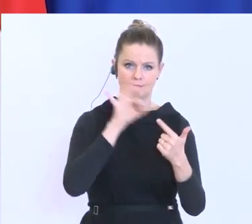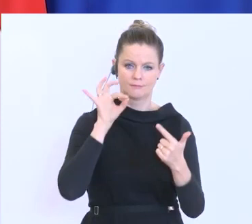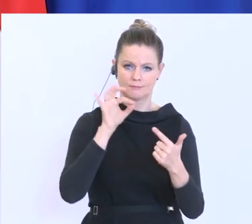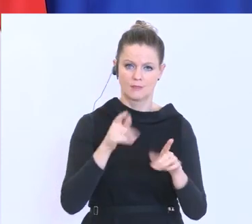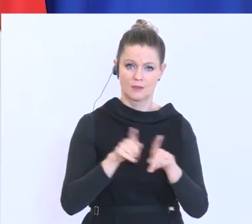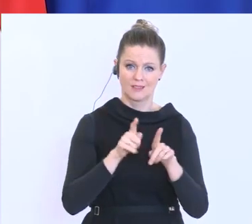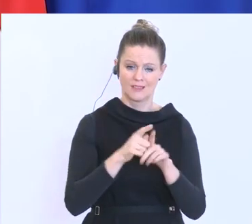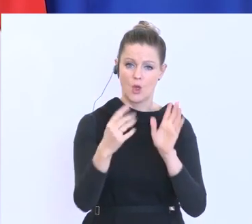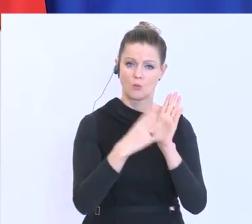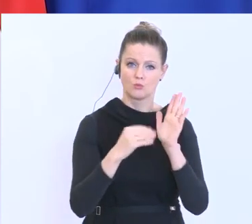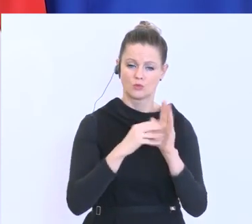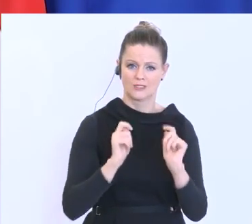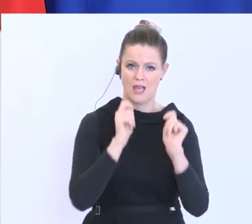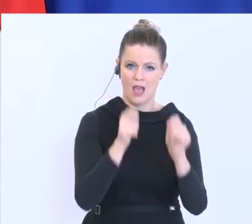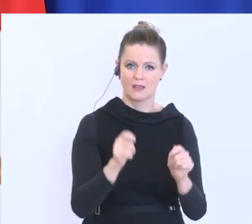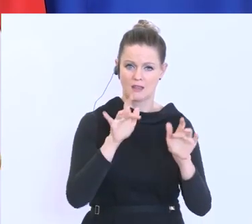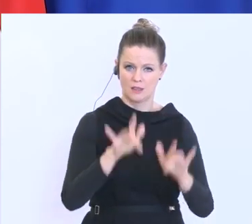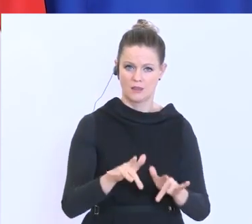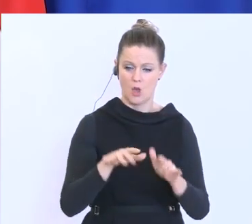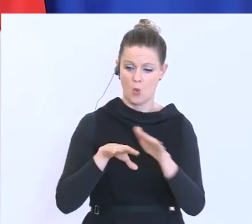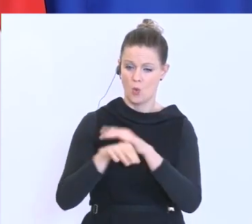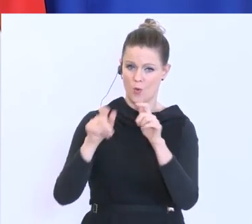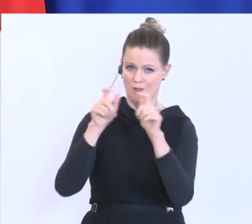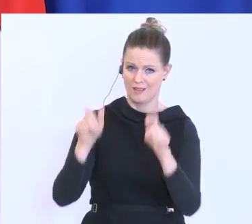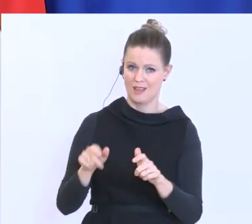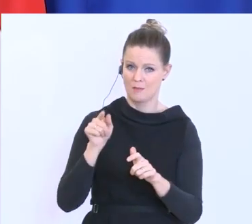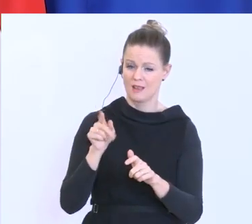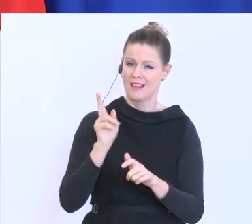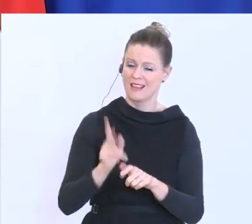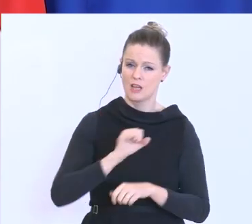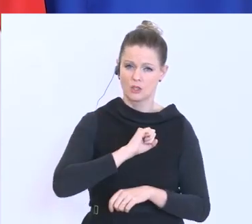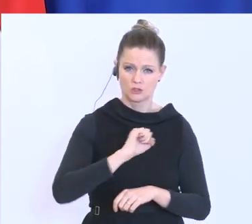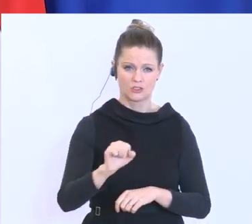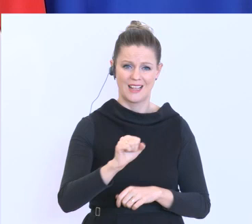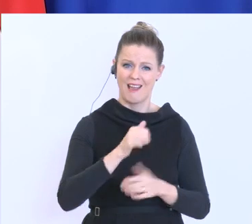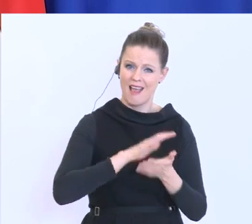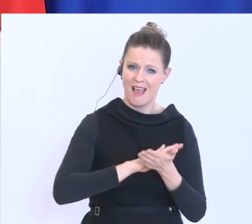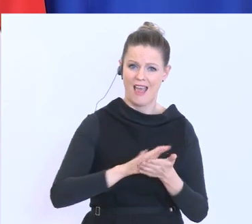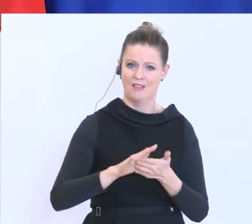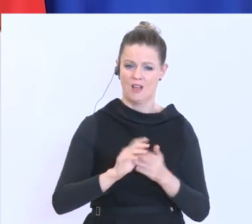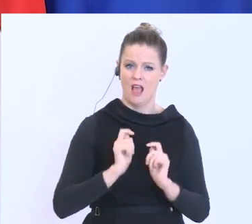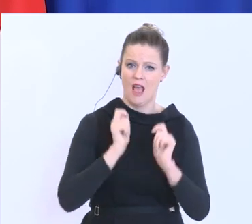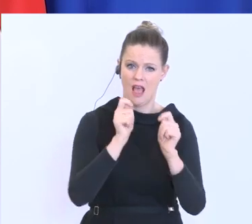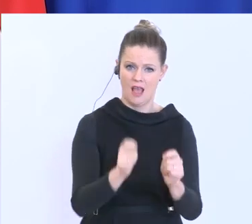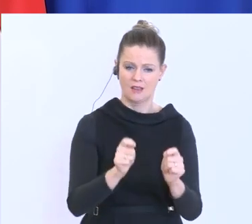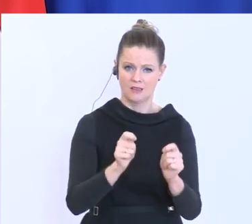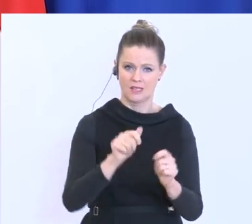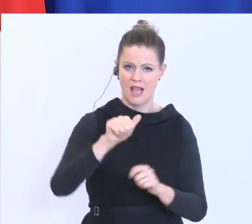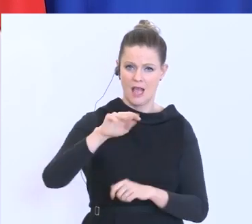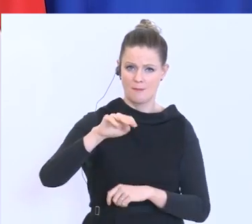Musterantrag verfügbar. Unternehmen können damit schnell und unbürokratisch ihre Anträge beim